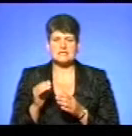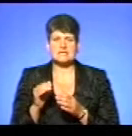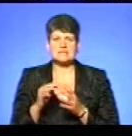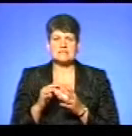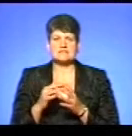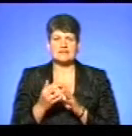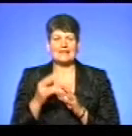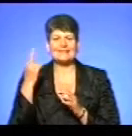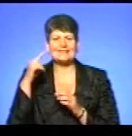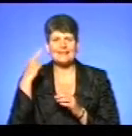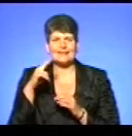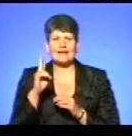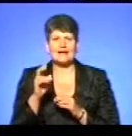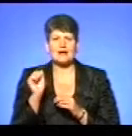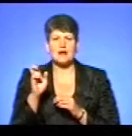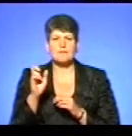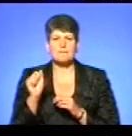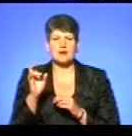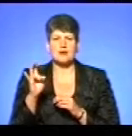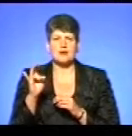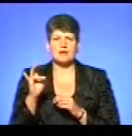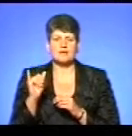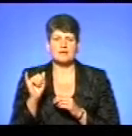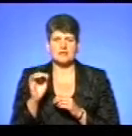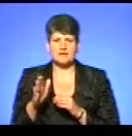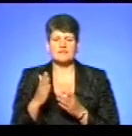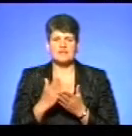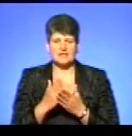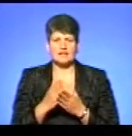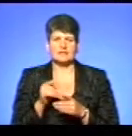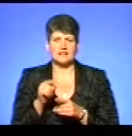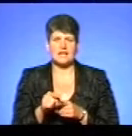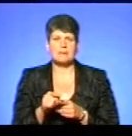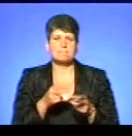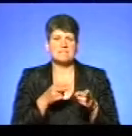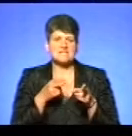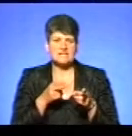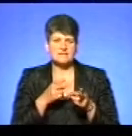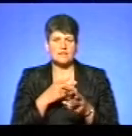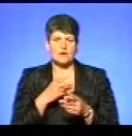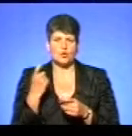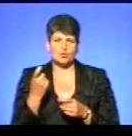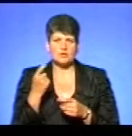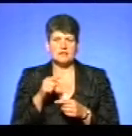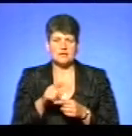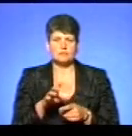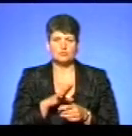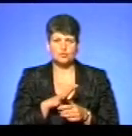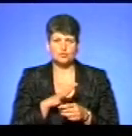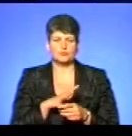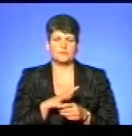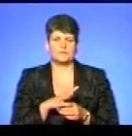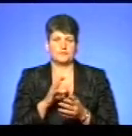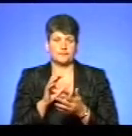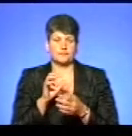диких кабанів. Це також в господарстві стіжок такий, мисливське господарство, я б сказав, навіть воно показове. І там було зареєстровано серед диких кабанів.